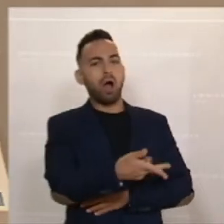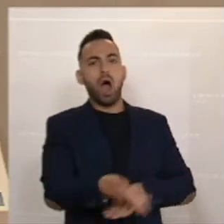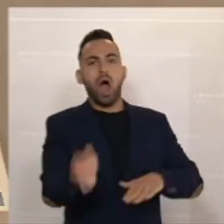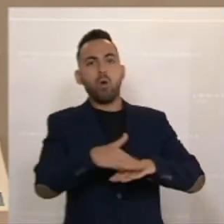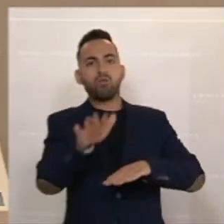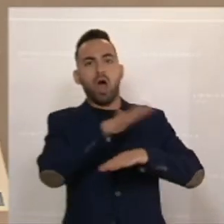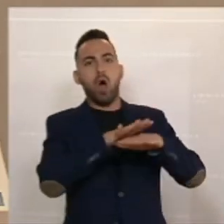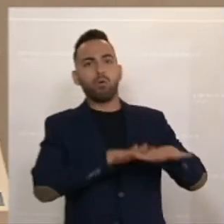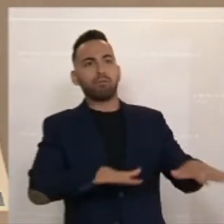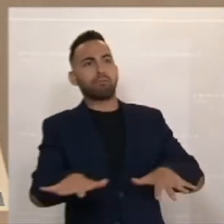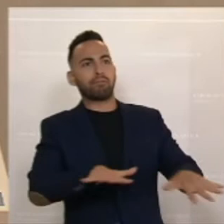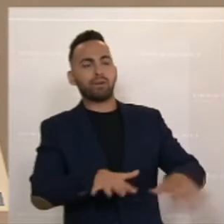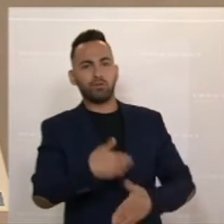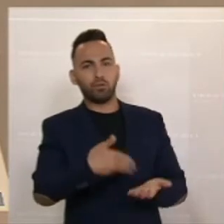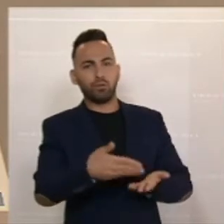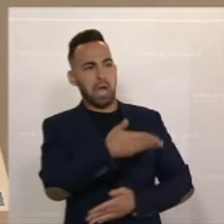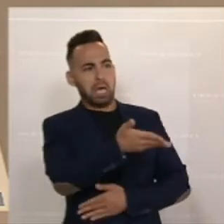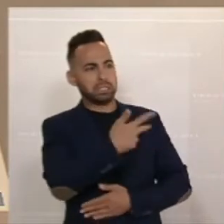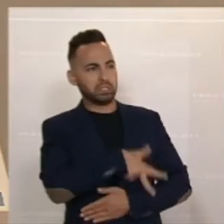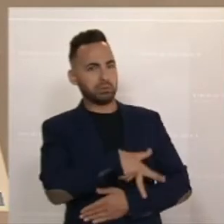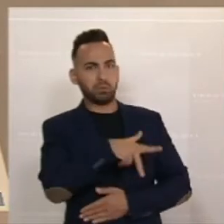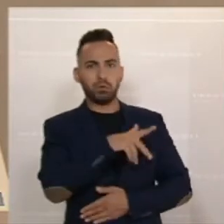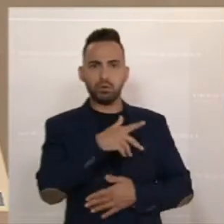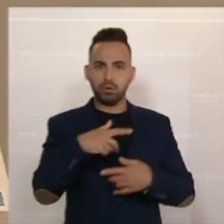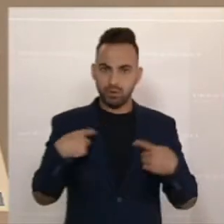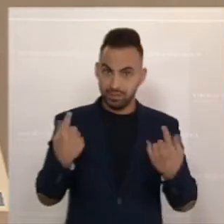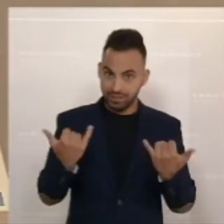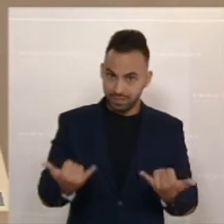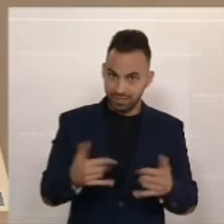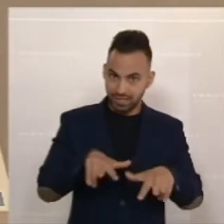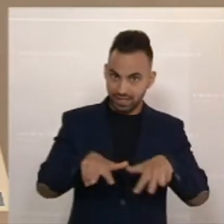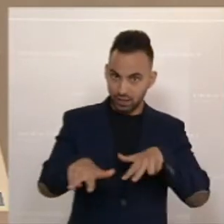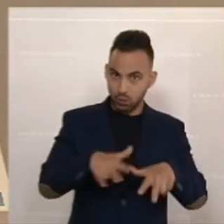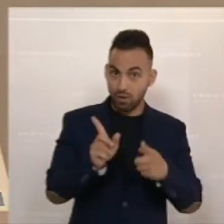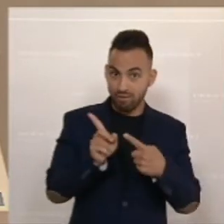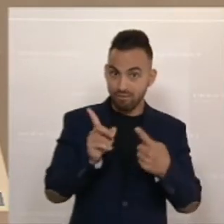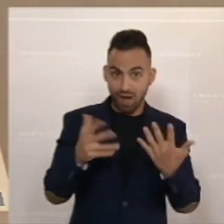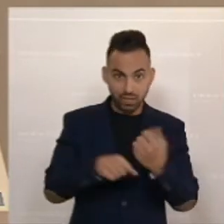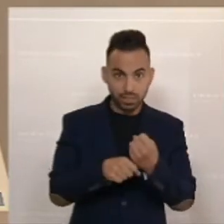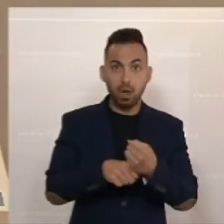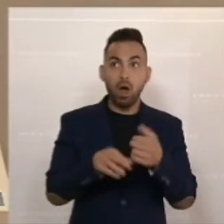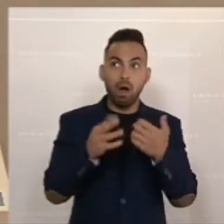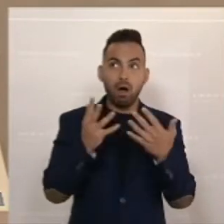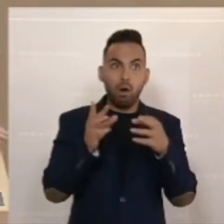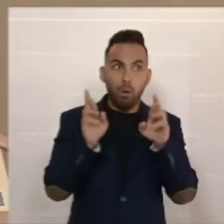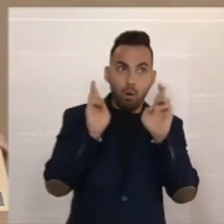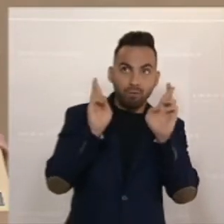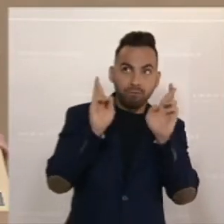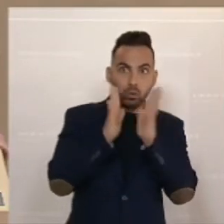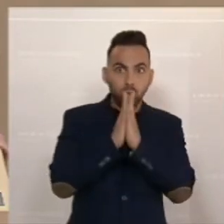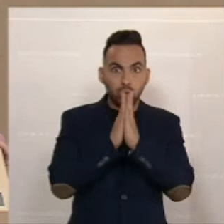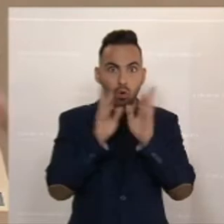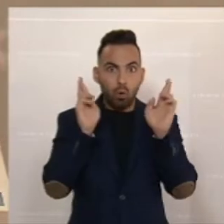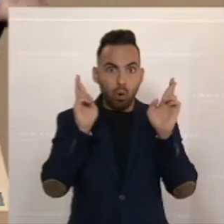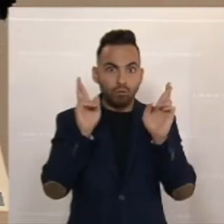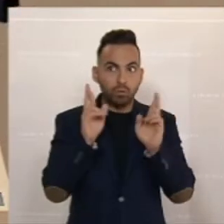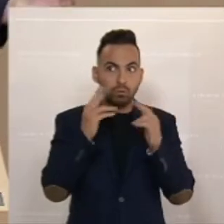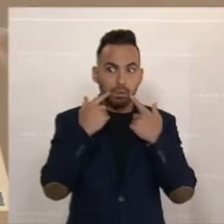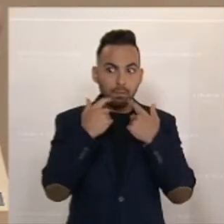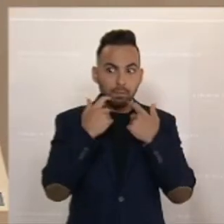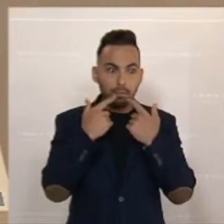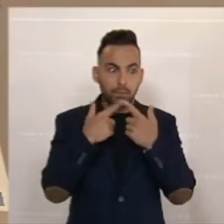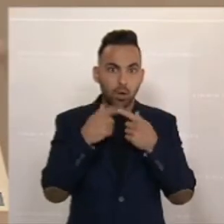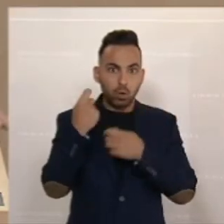offenbar in der Regierung nach einem Prinzip gehandelt, nämlich nach dem Prinzip Hoffnung. Nämlich die Hoffnung, dass sich diese